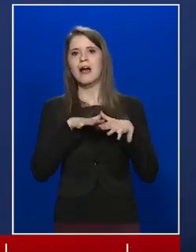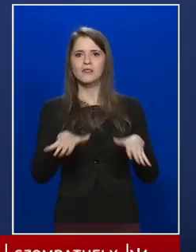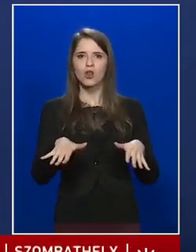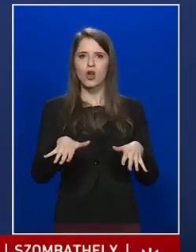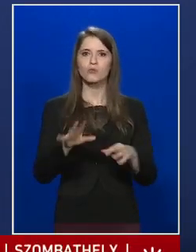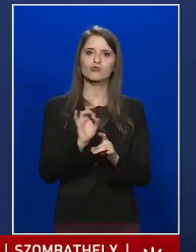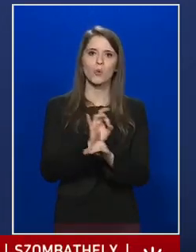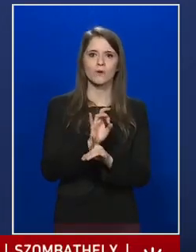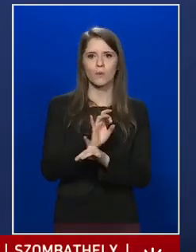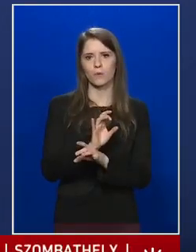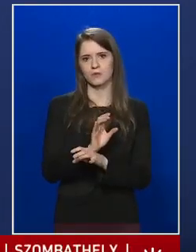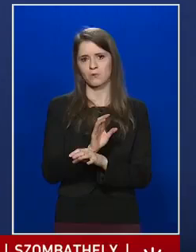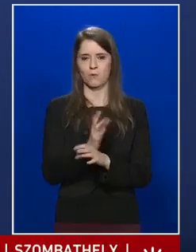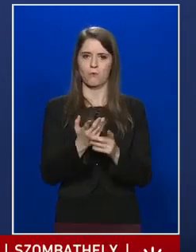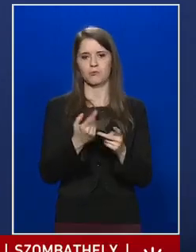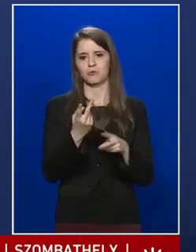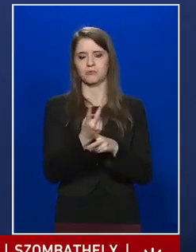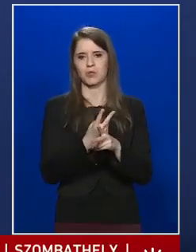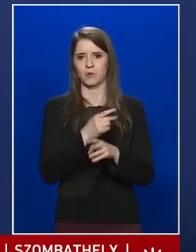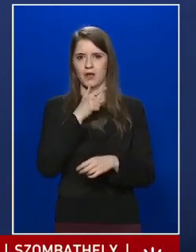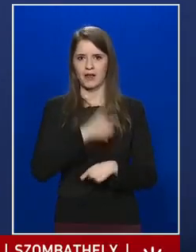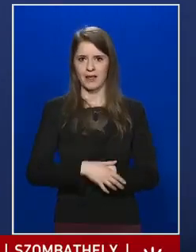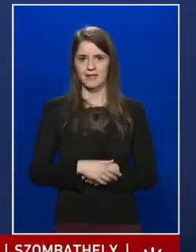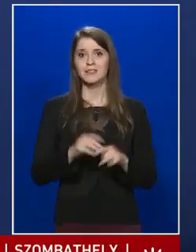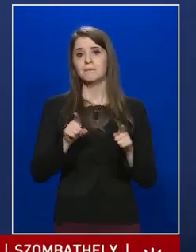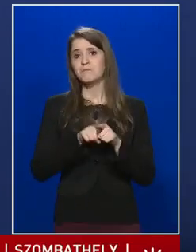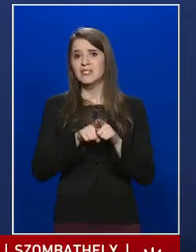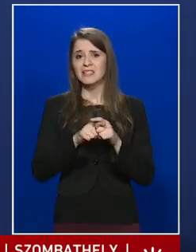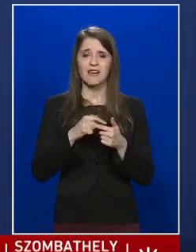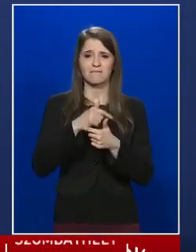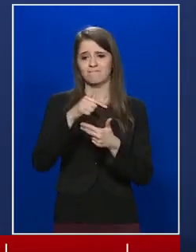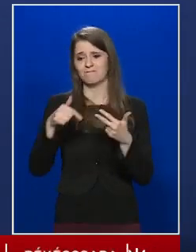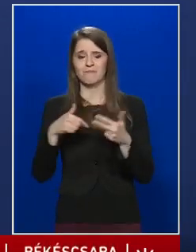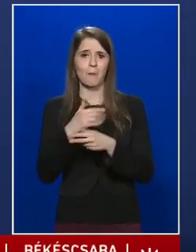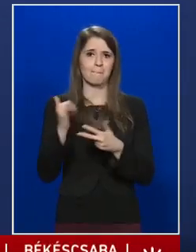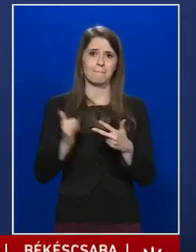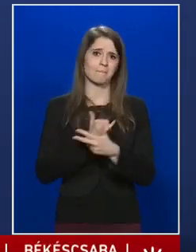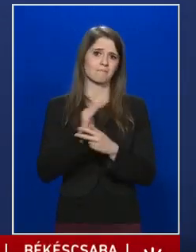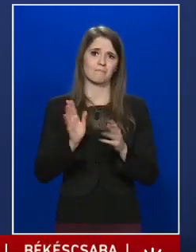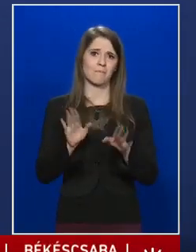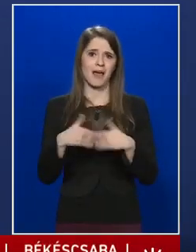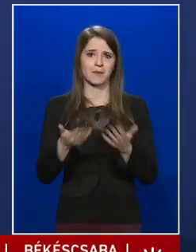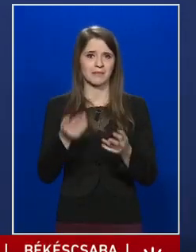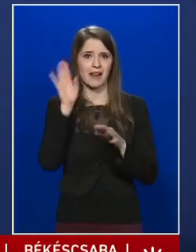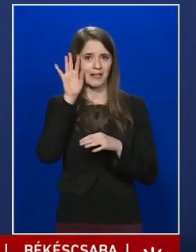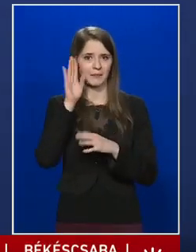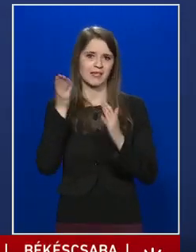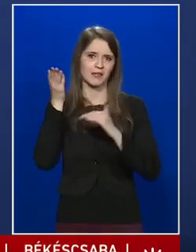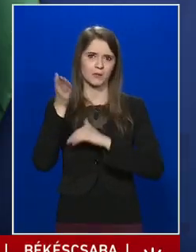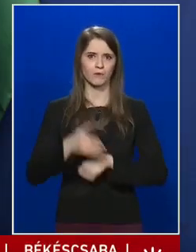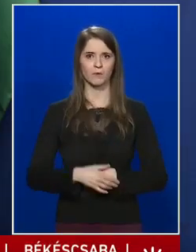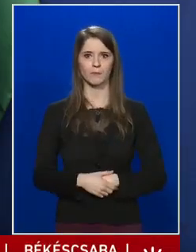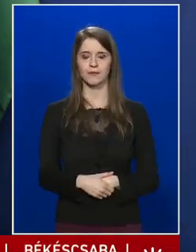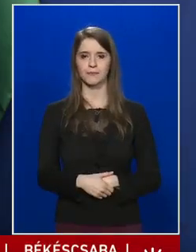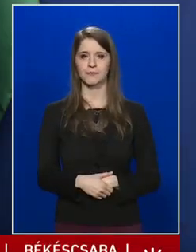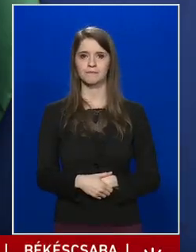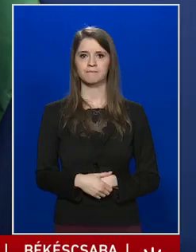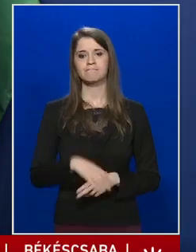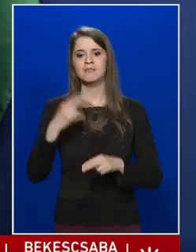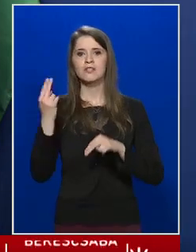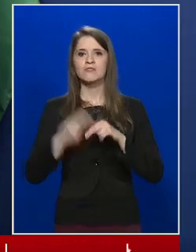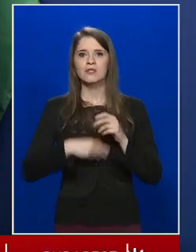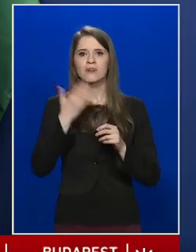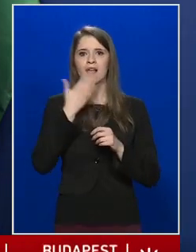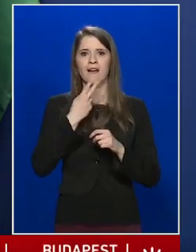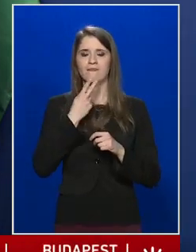kórokozók közé. Ez a forgatókönyv bármelyike elképzelhető a jövőben. És végezetül